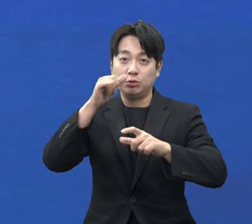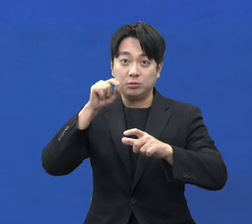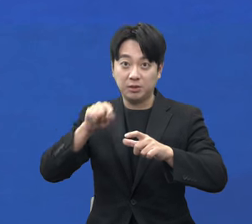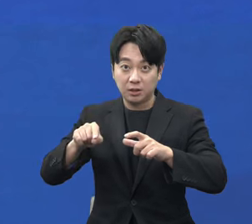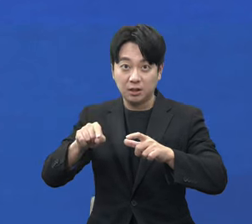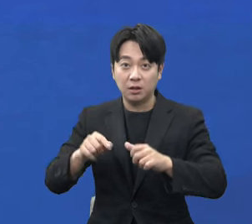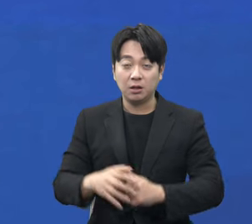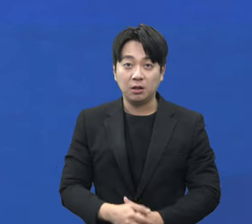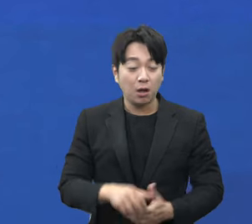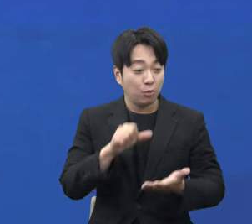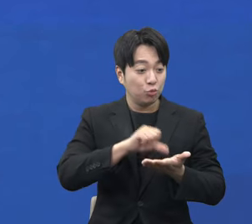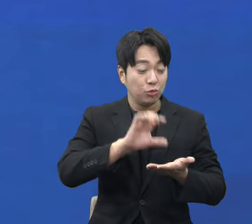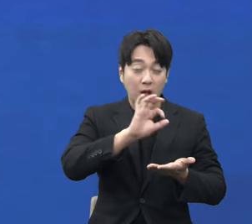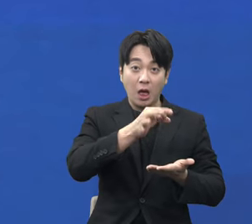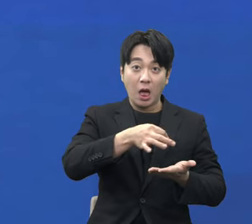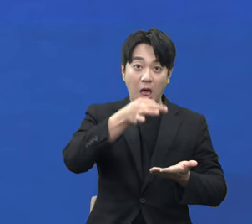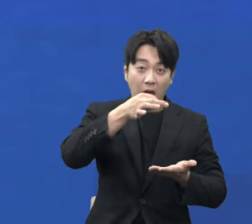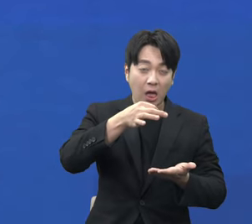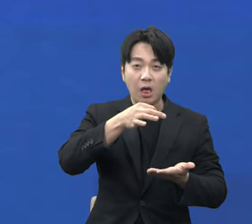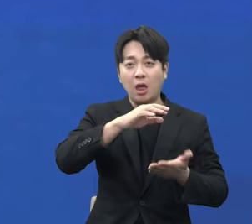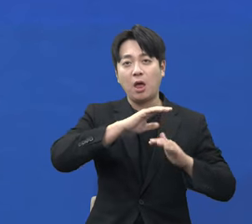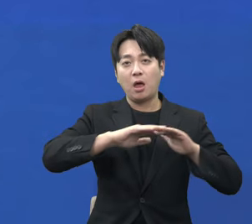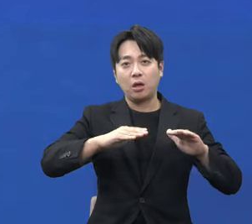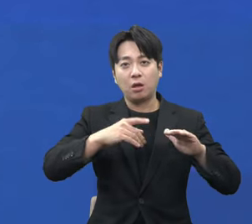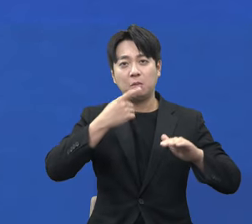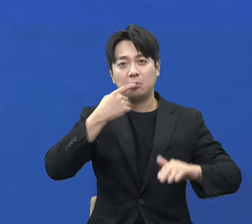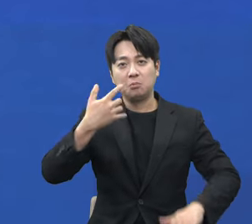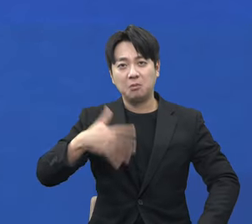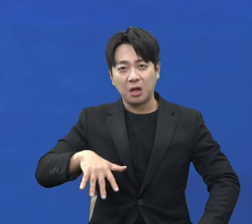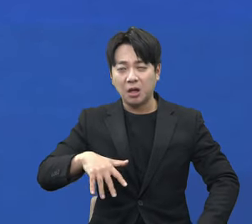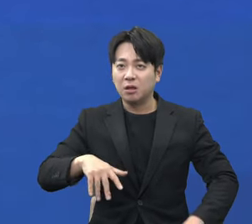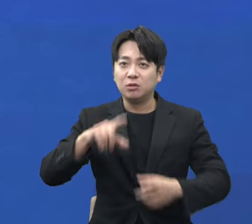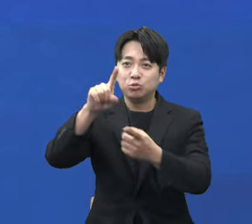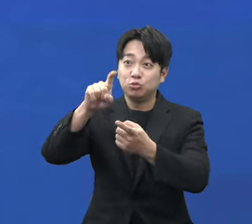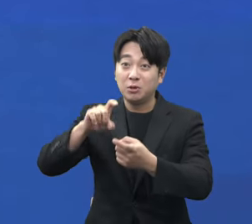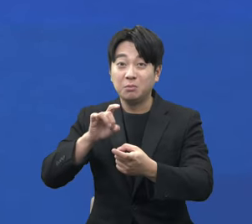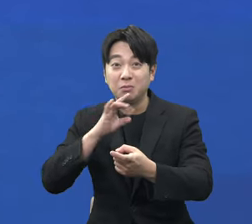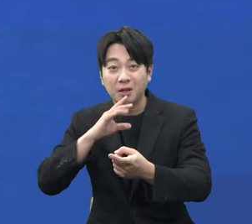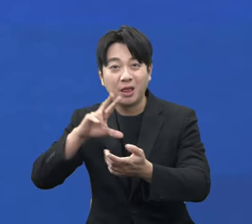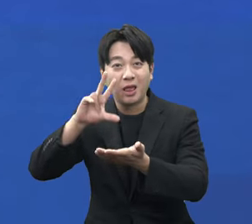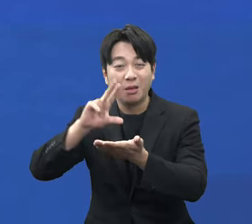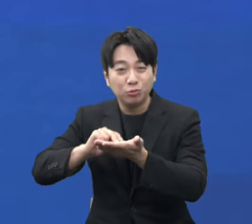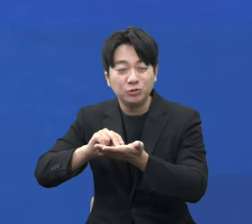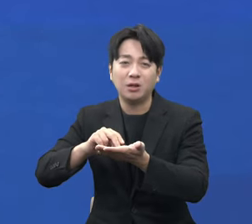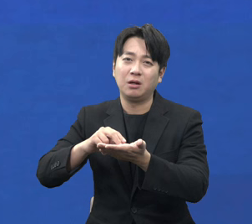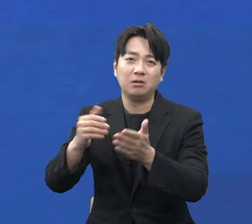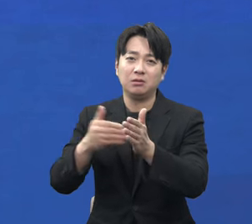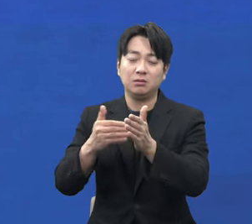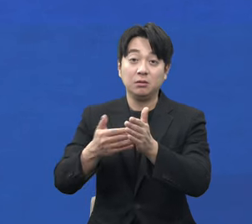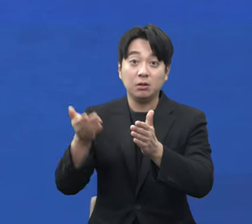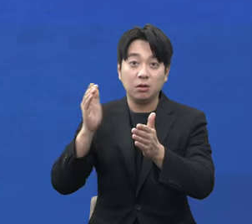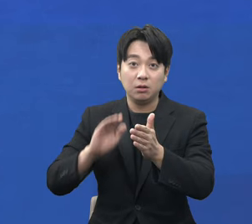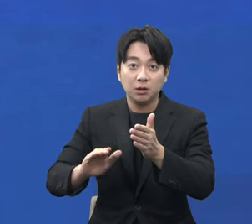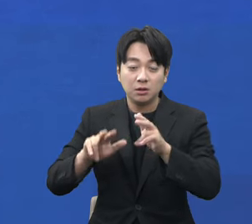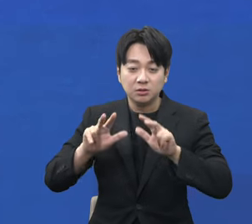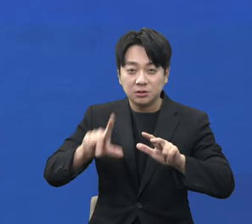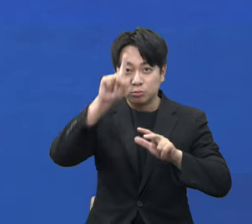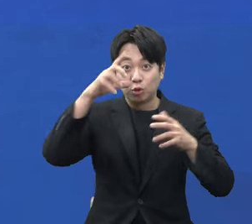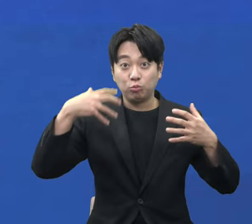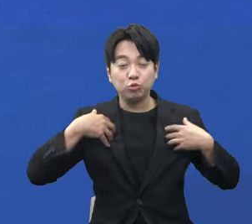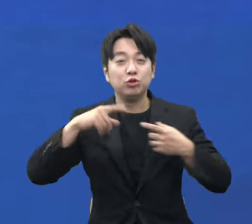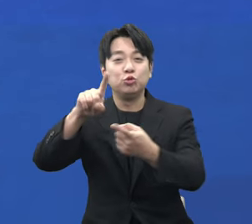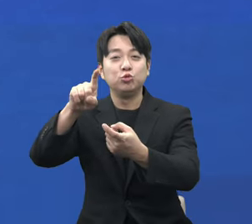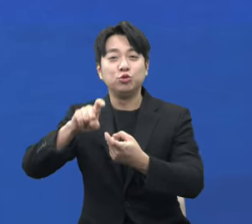거의 없거나 매우 미미하다는 것이 국책연구기관의 연구 결과인데도 윤석열 정부의 수입 농정은